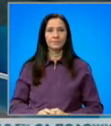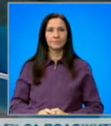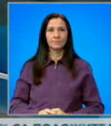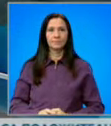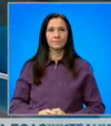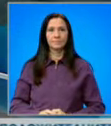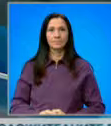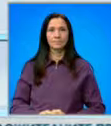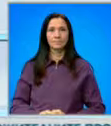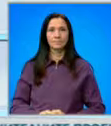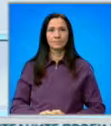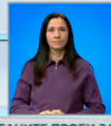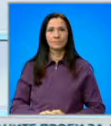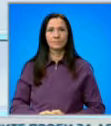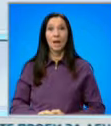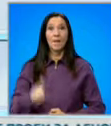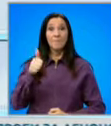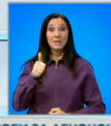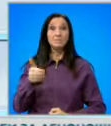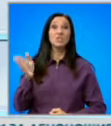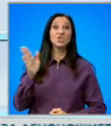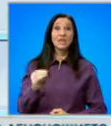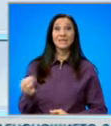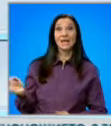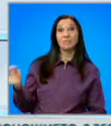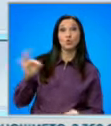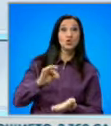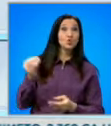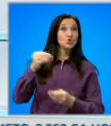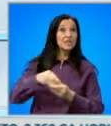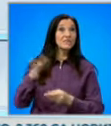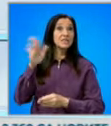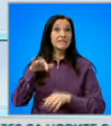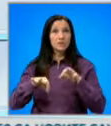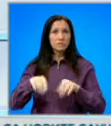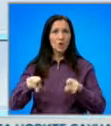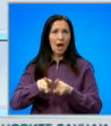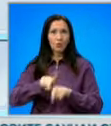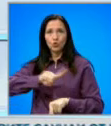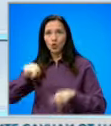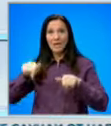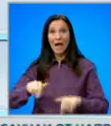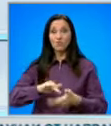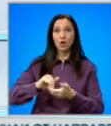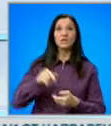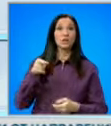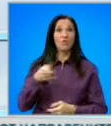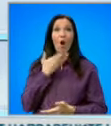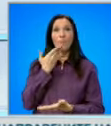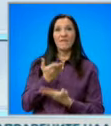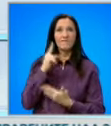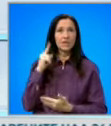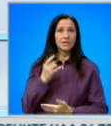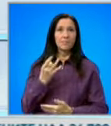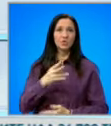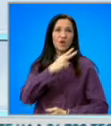новата политическа формация. БСП ще се яви и на следващите избори, както и до сега в коалиция. Това обяви в денят започва лидерът на